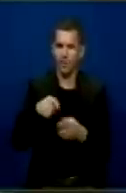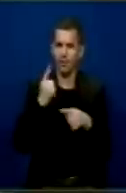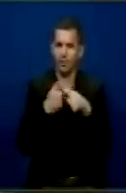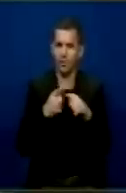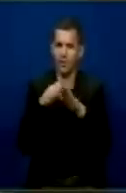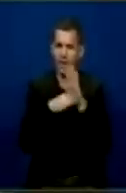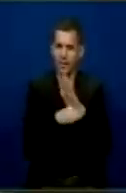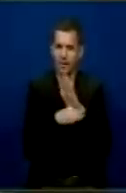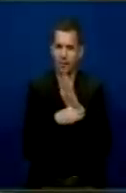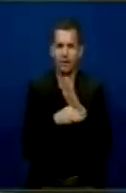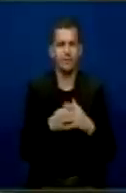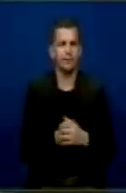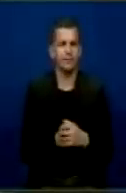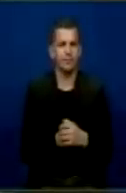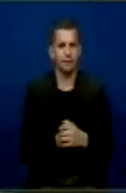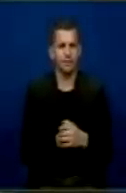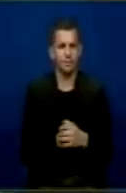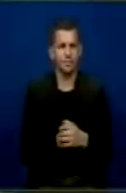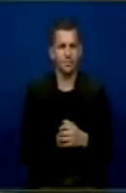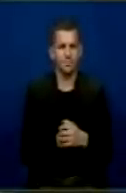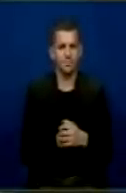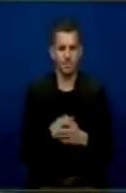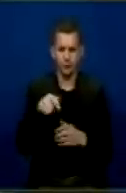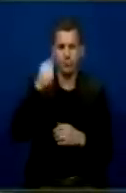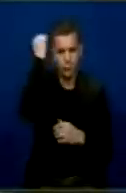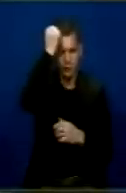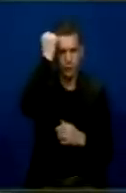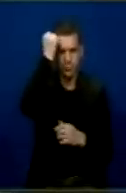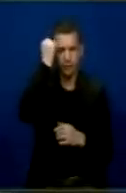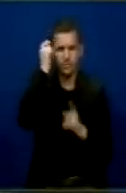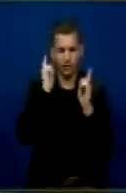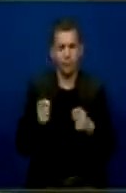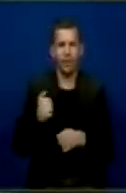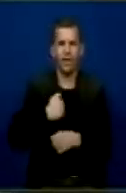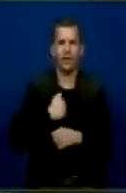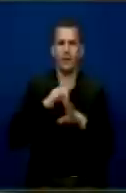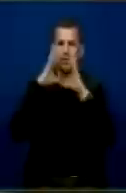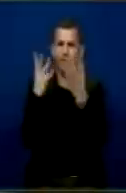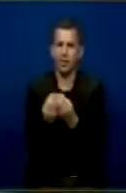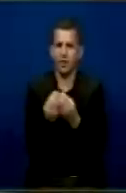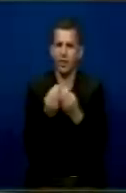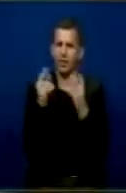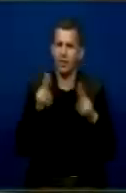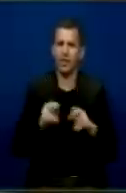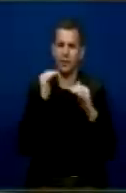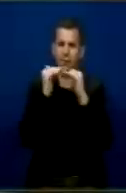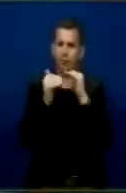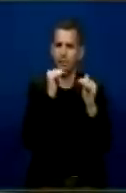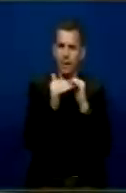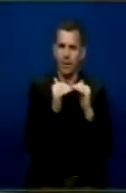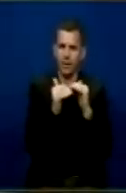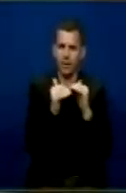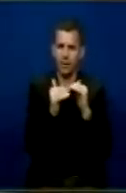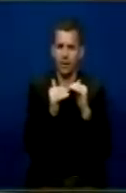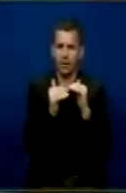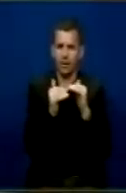përmes ligjeve tjera. Naturisht që Kosova duhet të agarantoj të gjithat të drejtat pakicat, dhe përkët nuk duhet